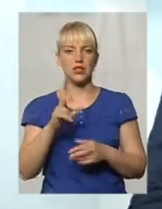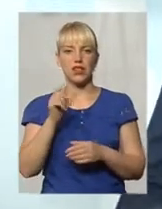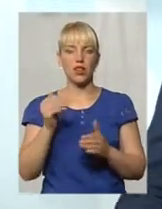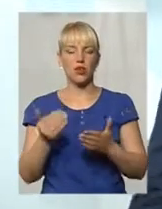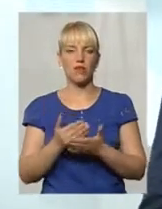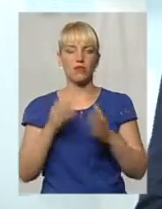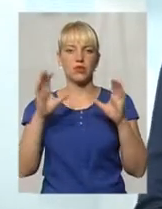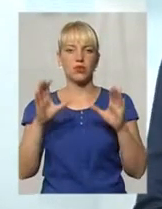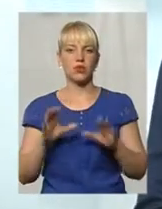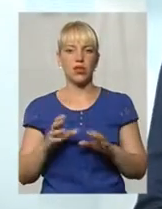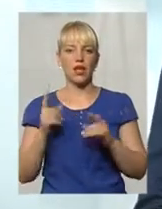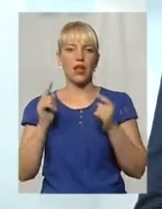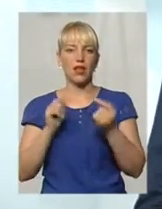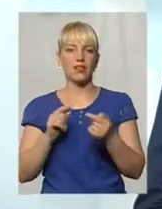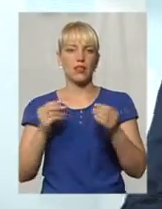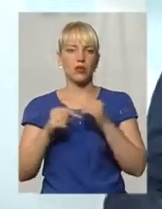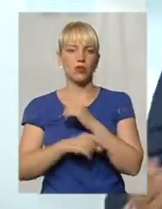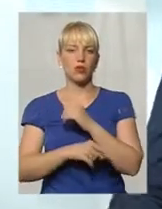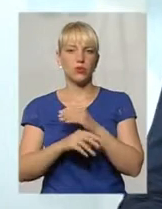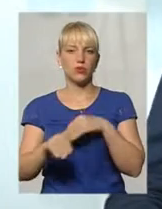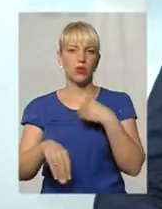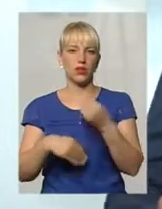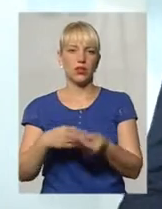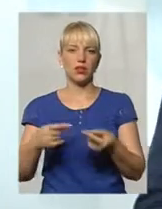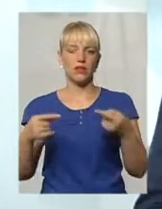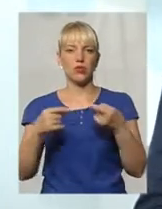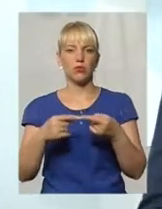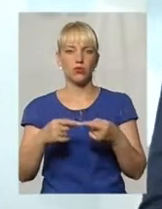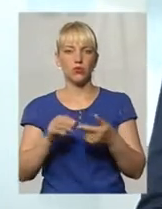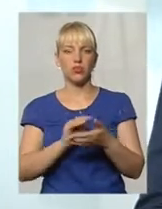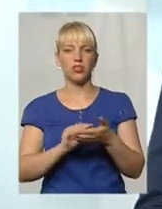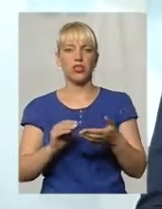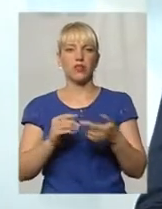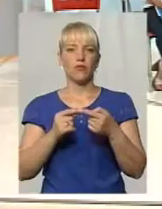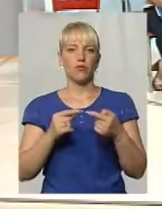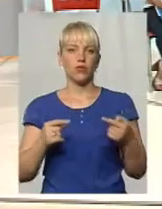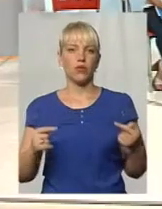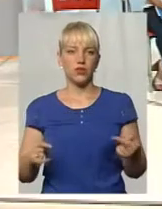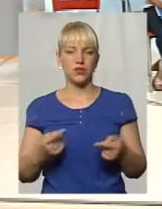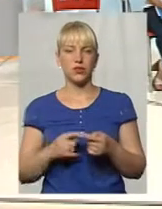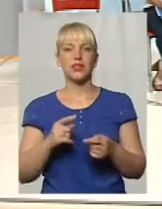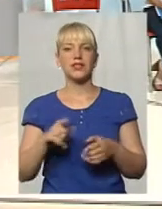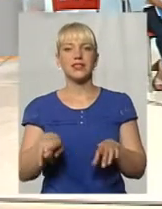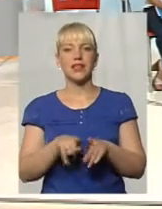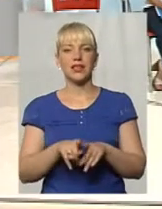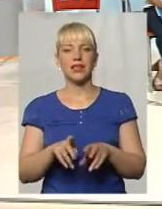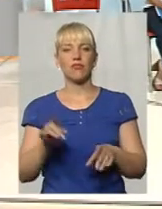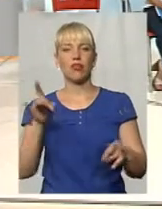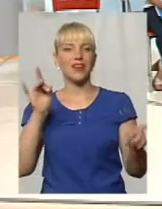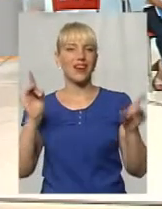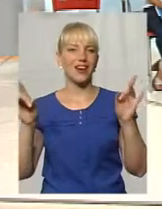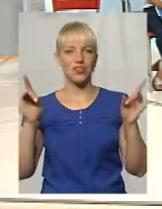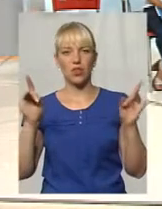антикорупційно покладаються відповідні функції, там, органи місцевого самоврядування контролюючого і так далі. Тобто, з таких от резонансних,